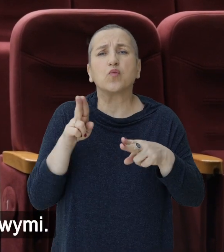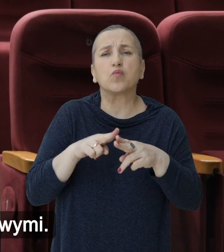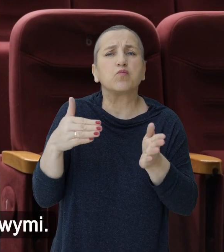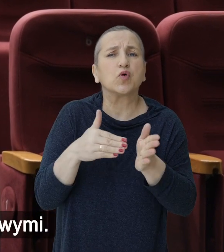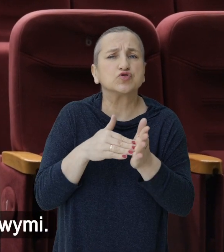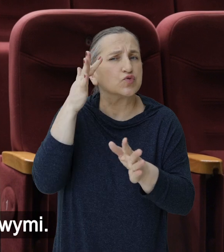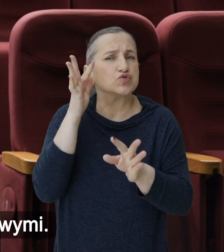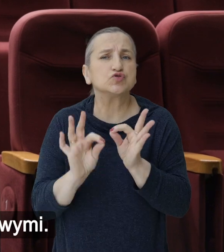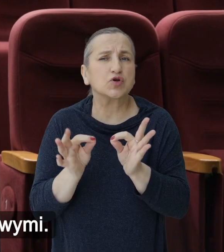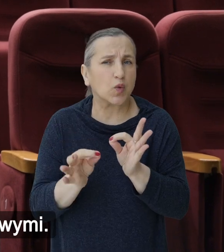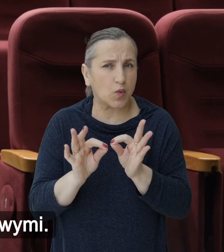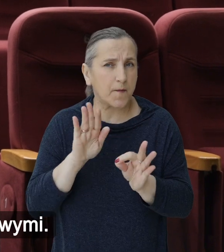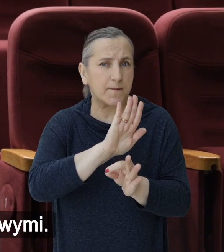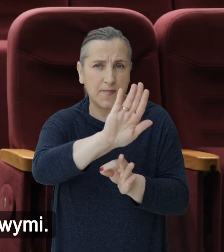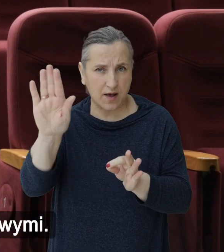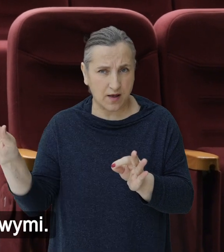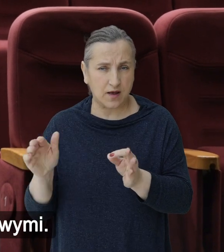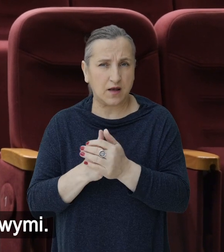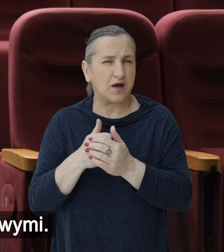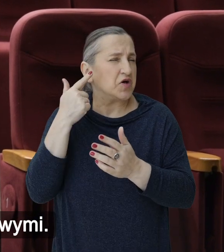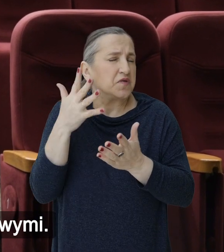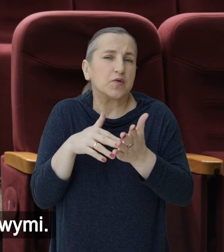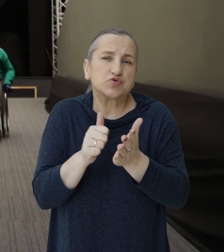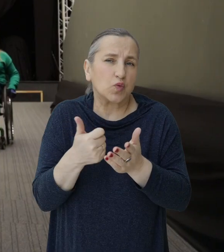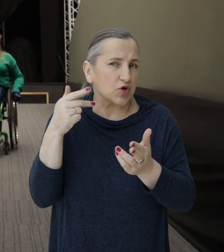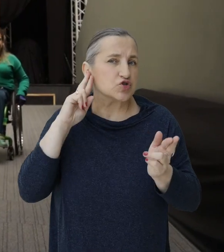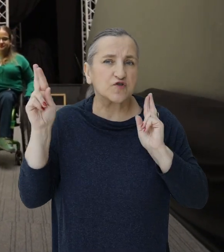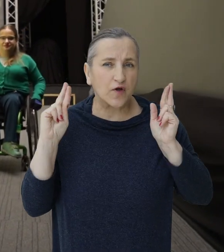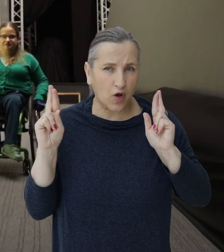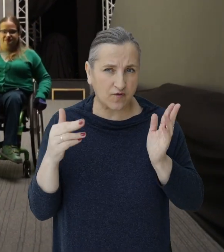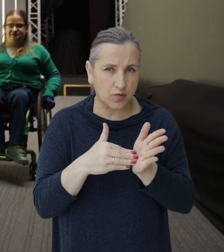szczególnymi potrzebami dźwiękowymi.